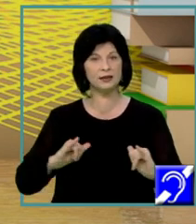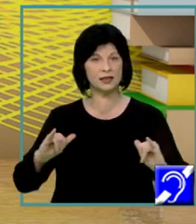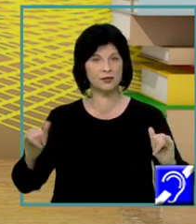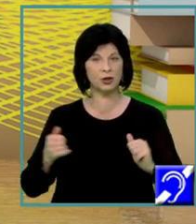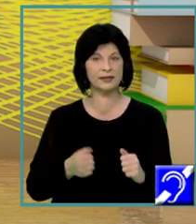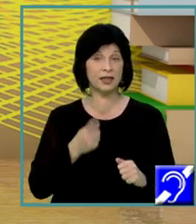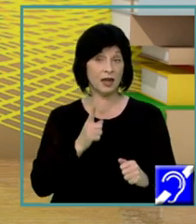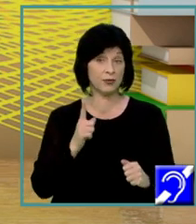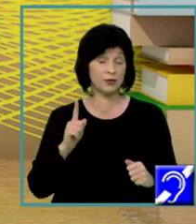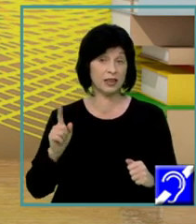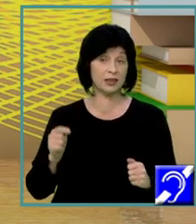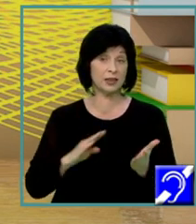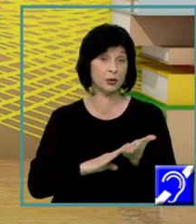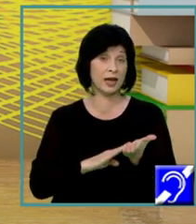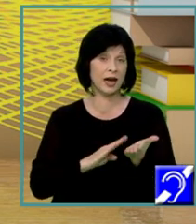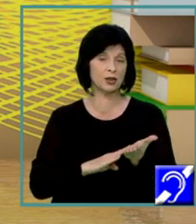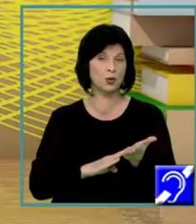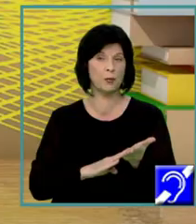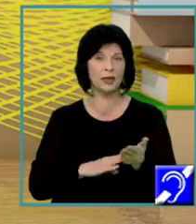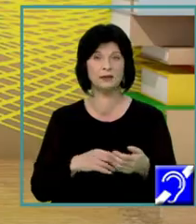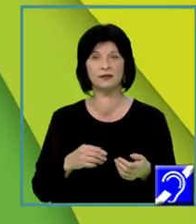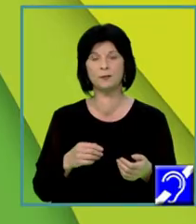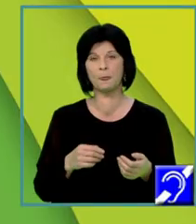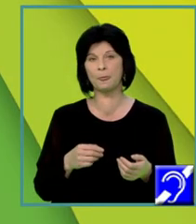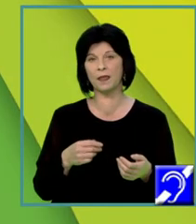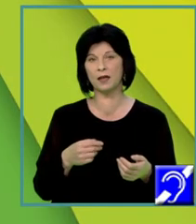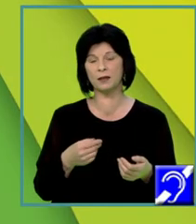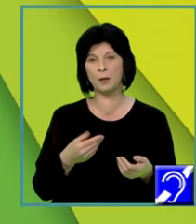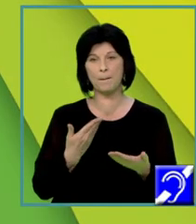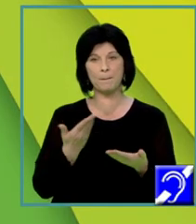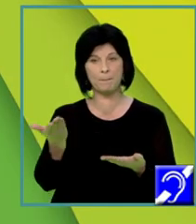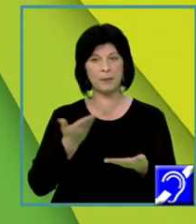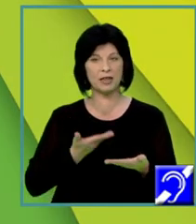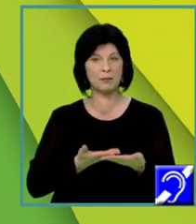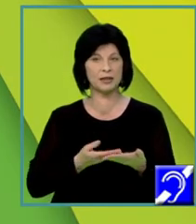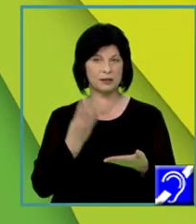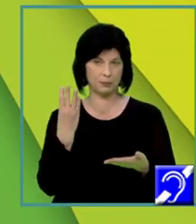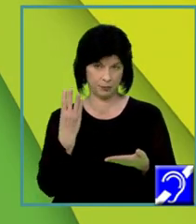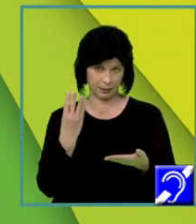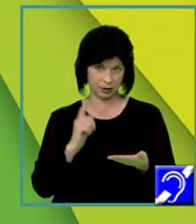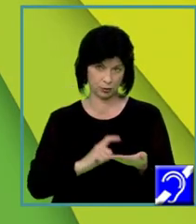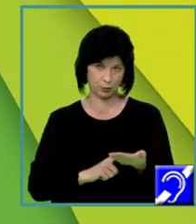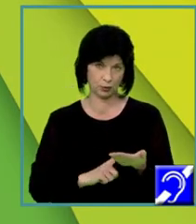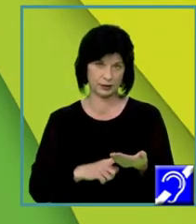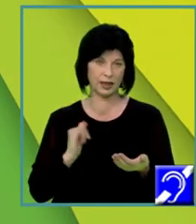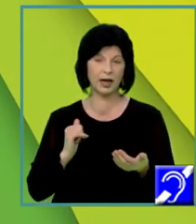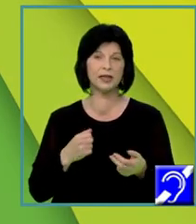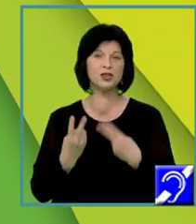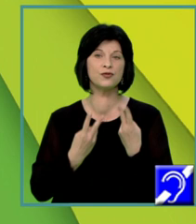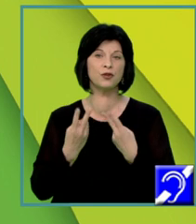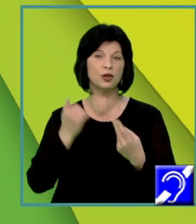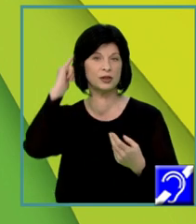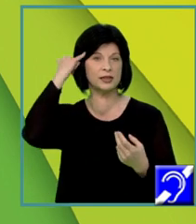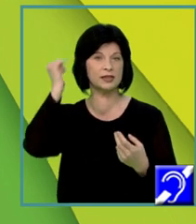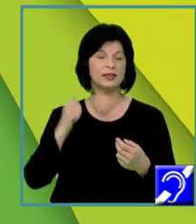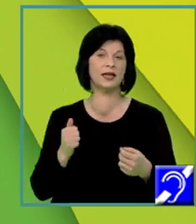fiecărui argument implică două puncte plus două puncte. Aici, iarăși, puteți folosi următoarele idei. Un stil